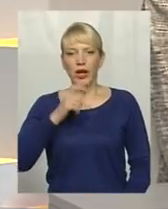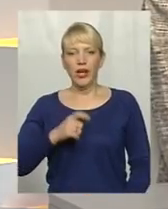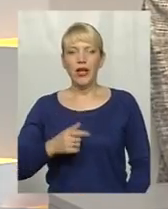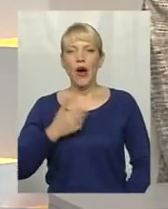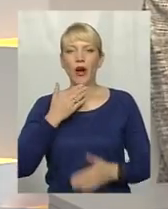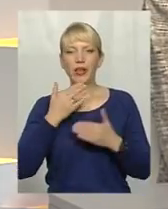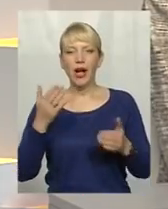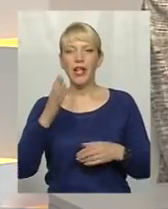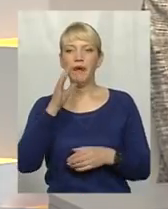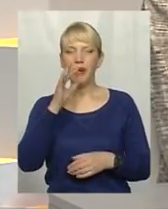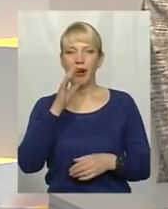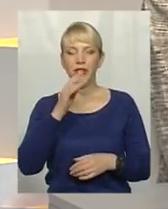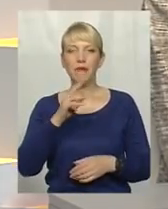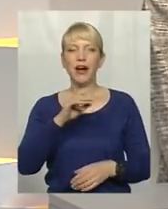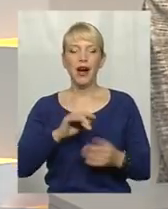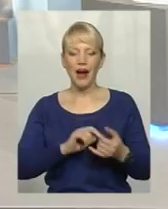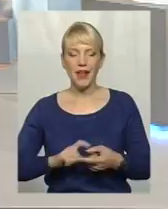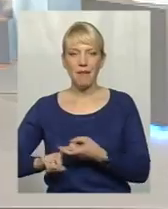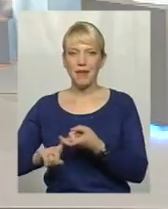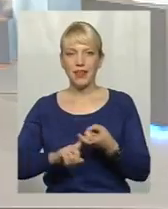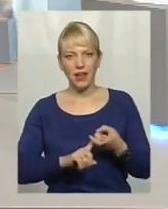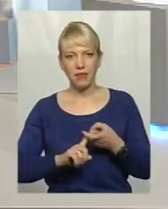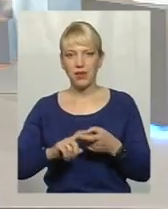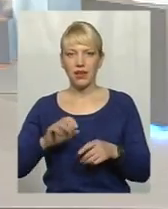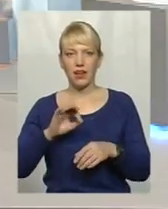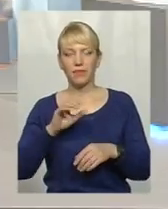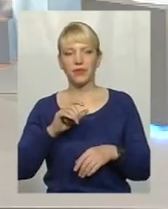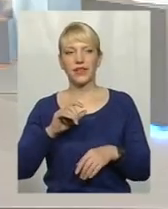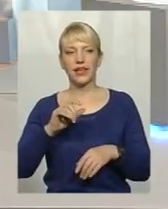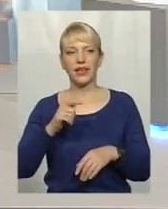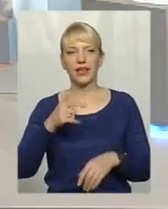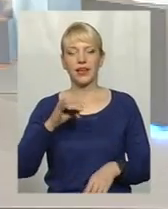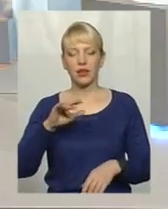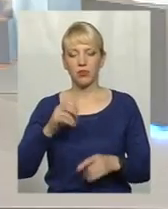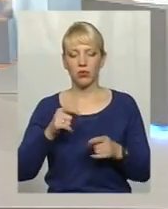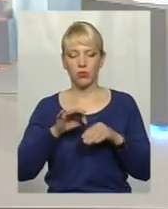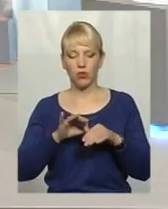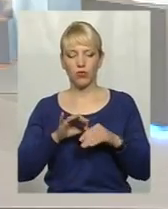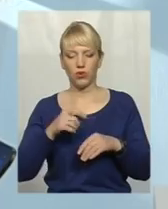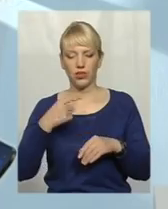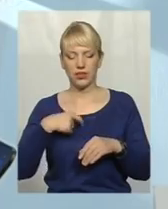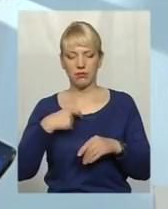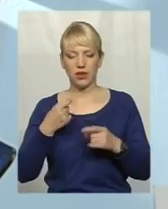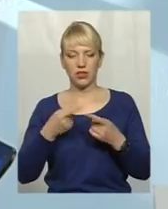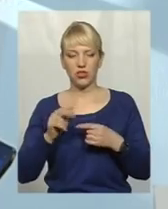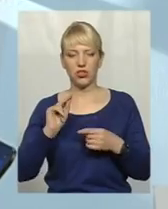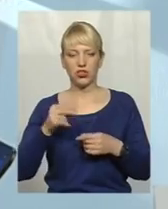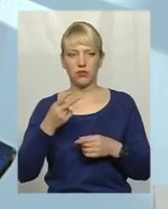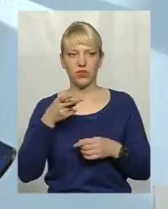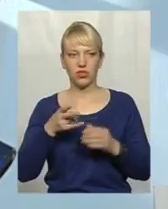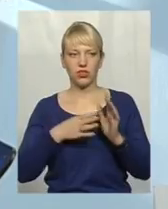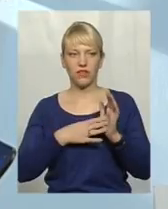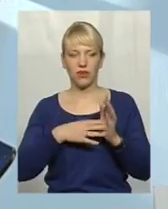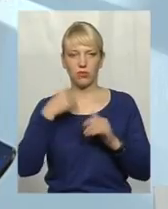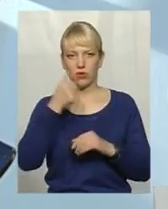Останнім часом епідемія грипу поводить себе трохи іншою, ніж було до 2009 року, коли з'явився пандемічний грип